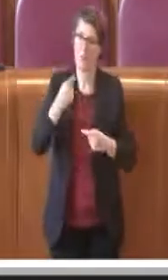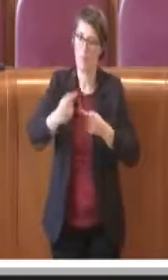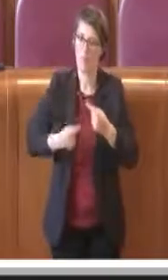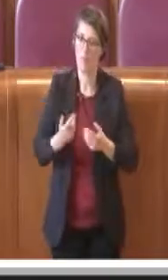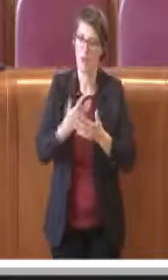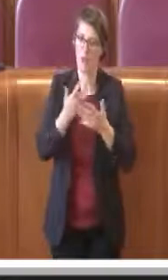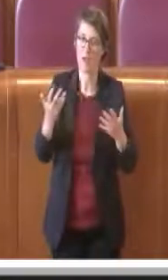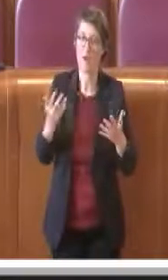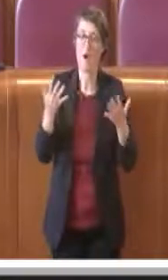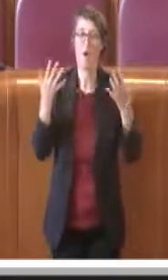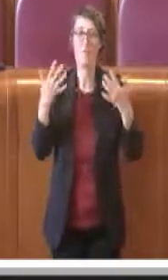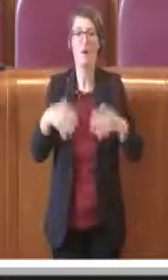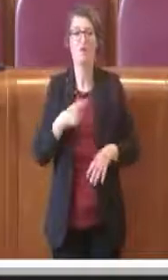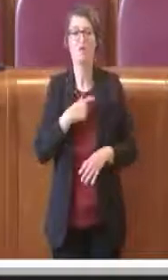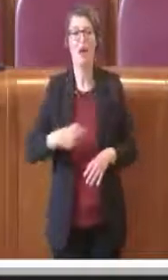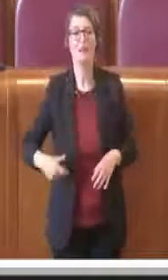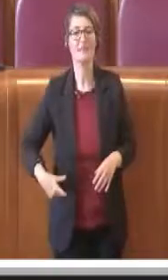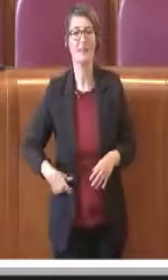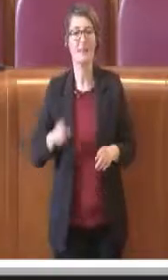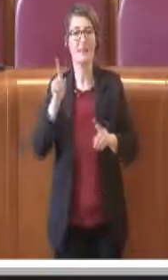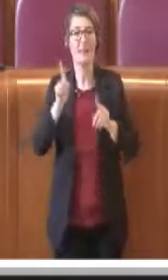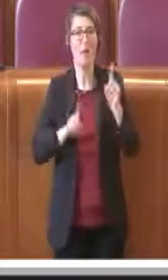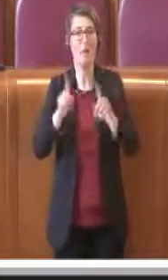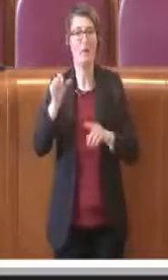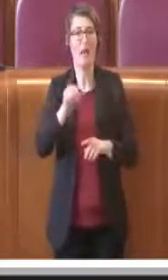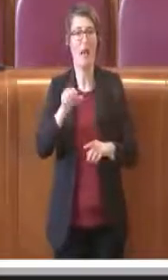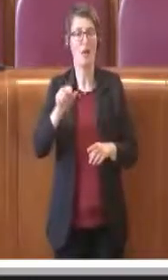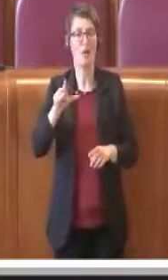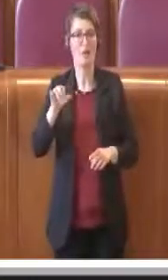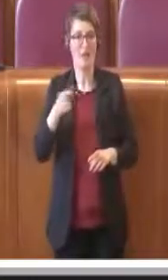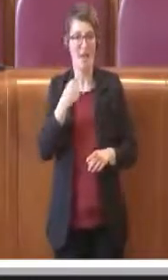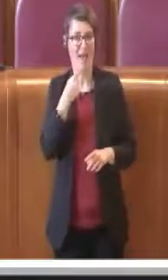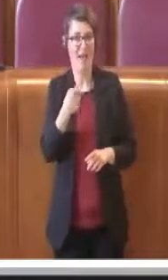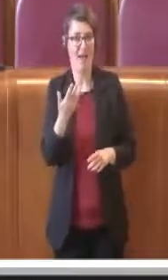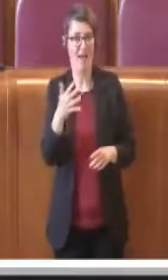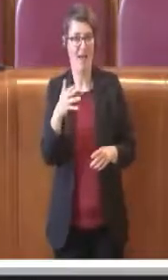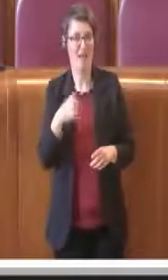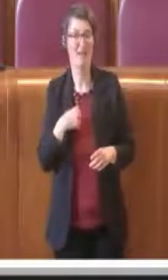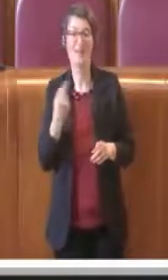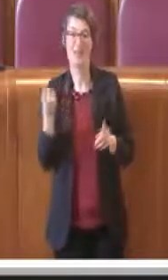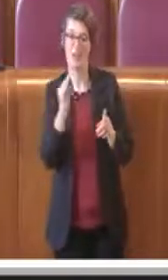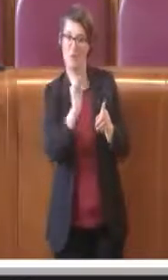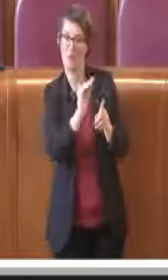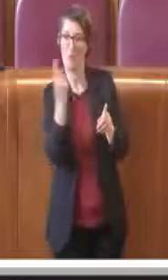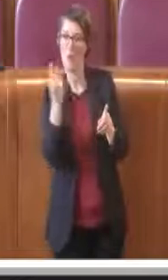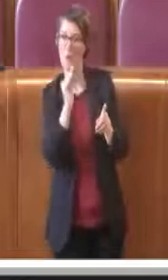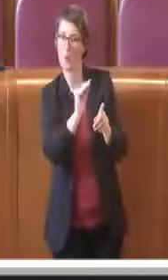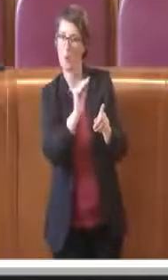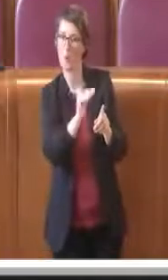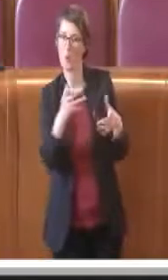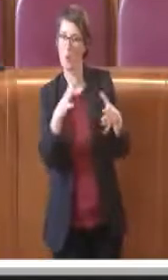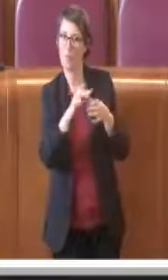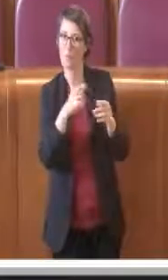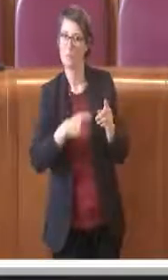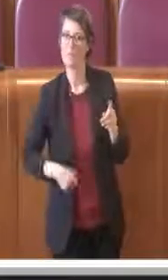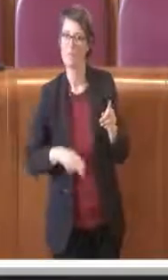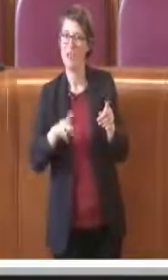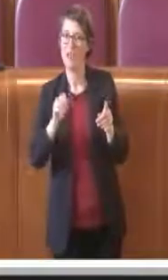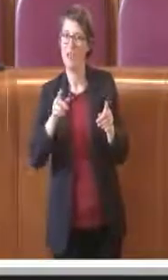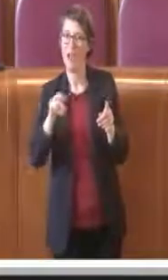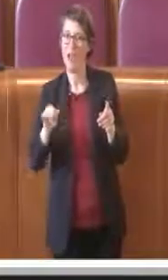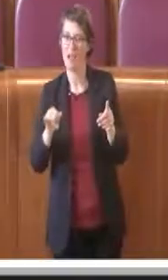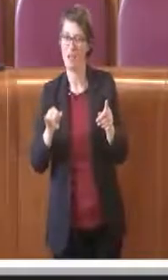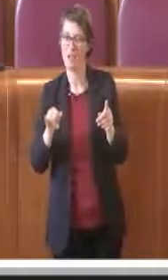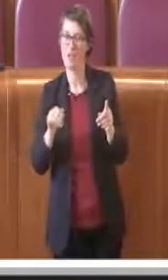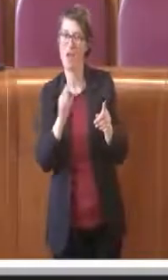detto il sindaco di Milano, Sala, a una domanda che gli è stata posta su Virginia Raggi e che gli chiedevano, gli aveva conto